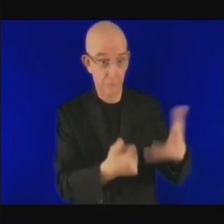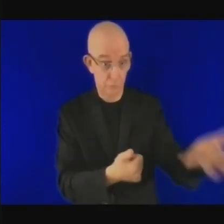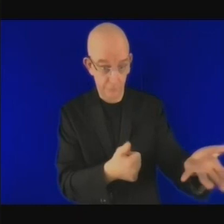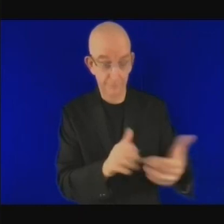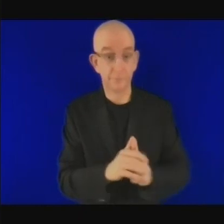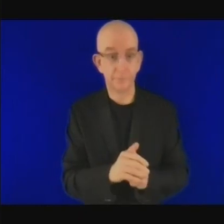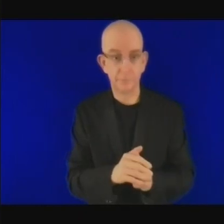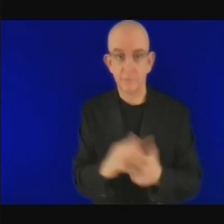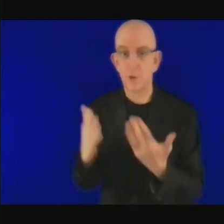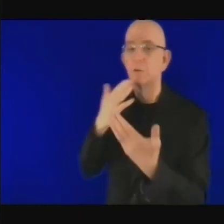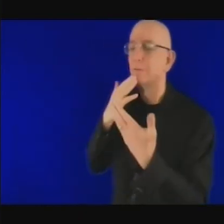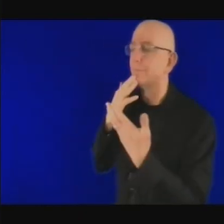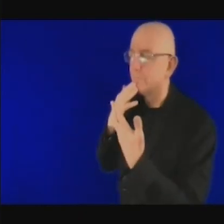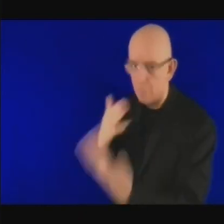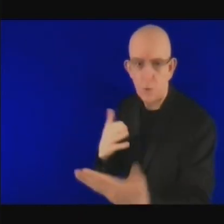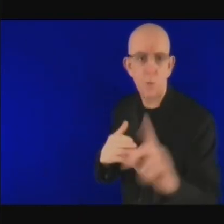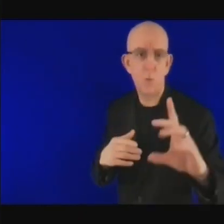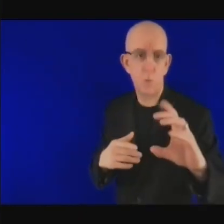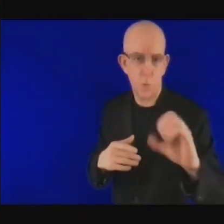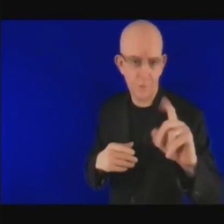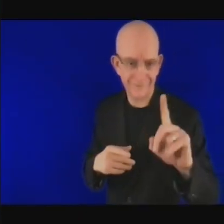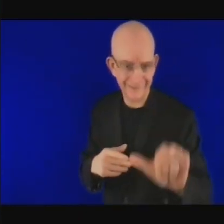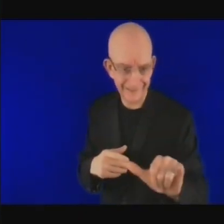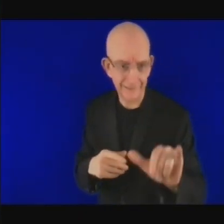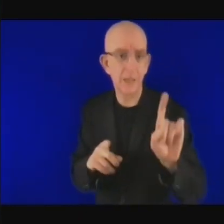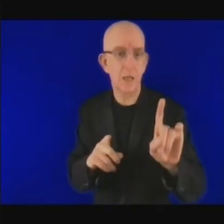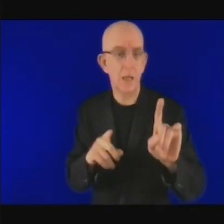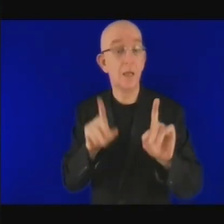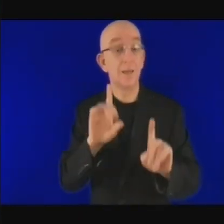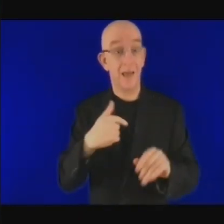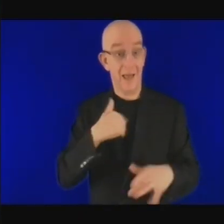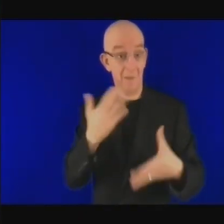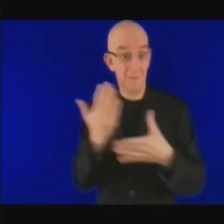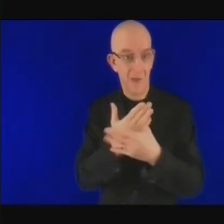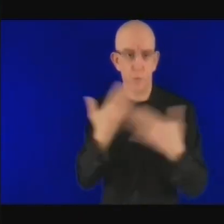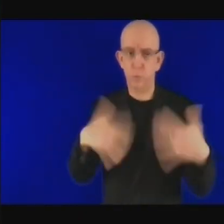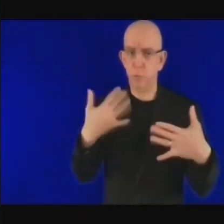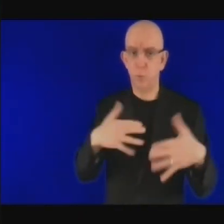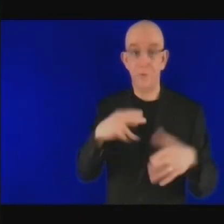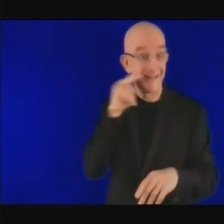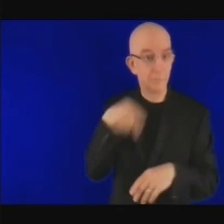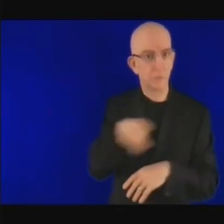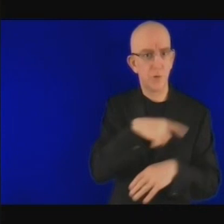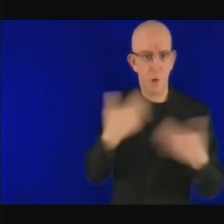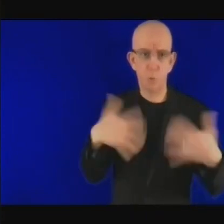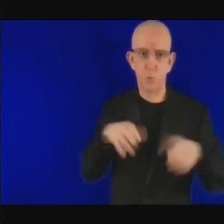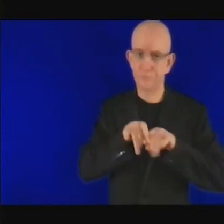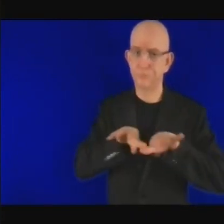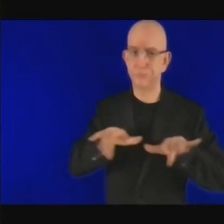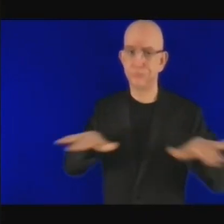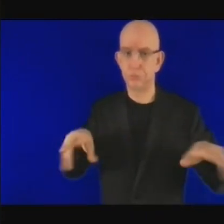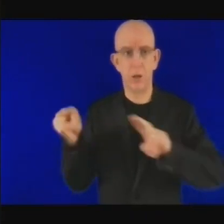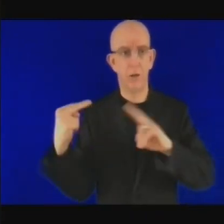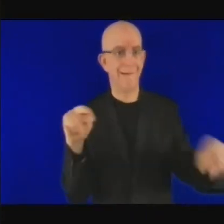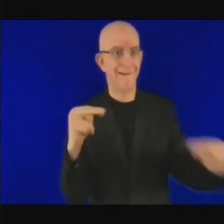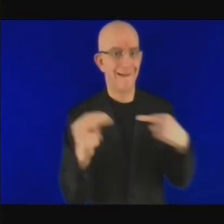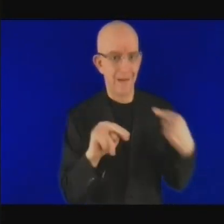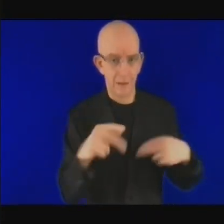les remercie de ce qu'ils ont fait au Nigeria ils étaient